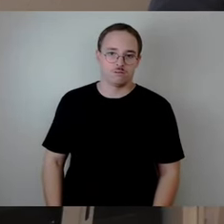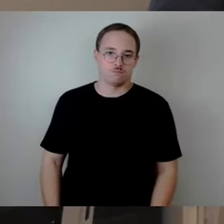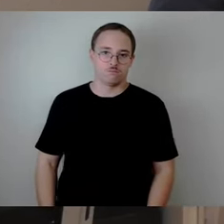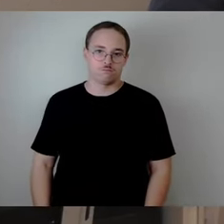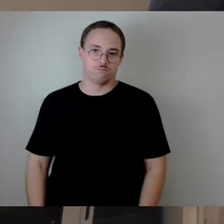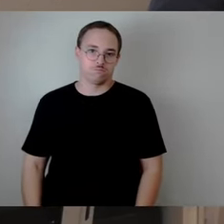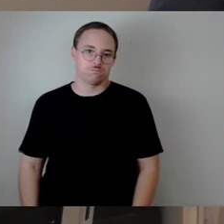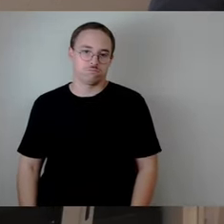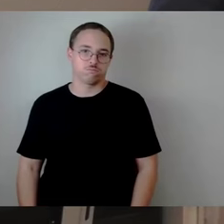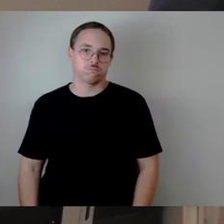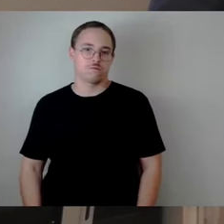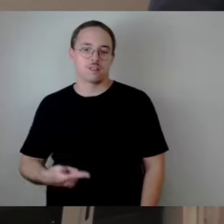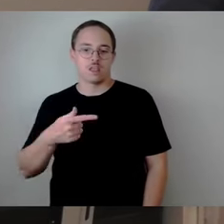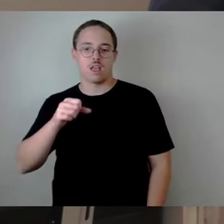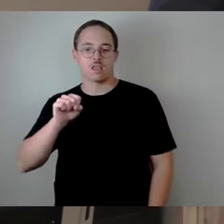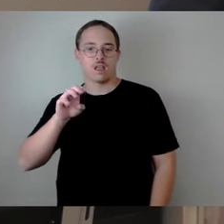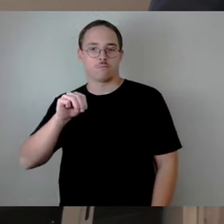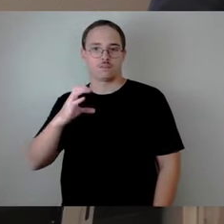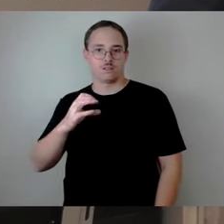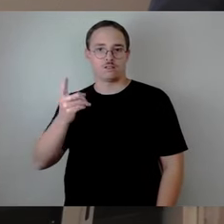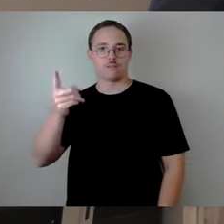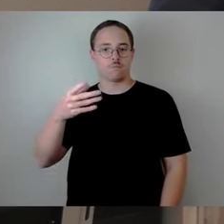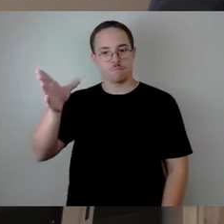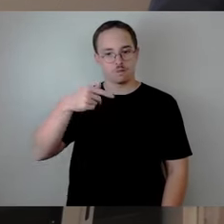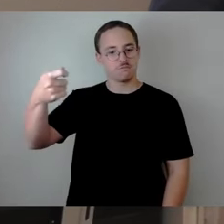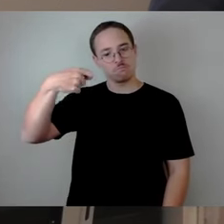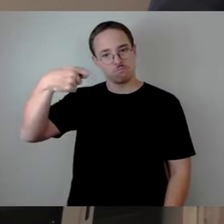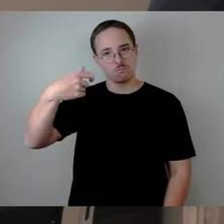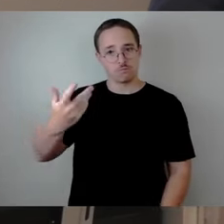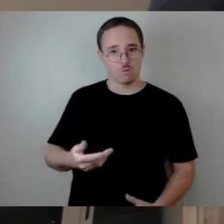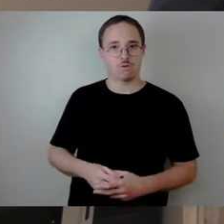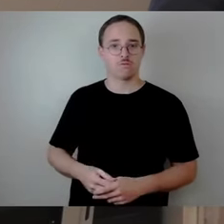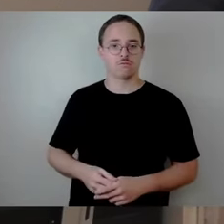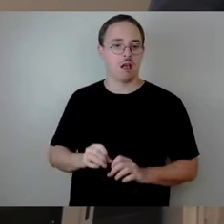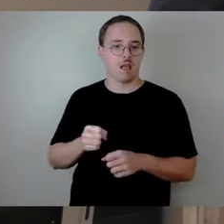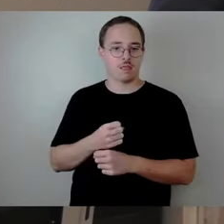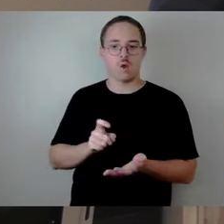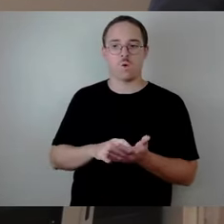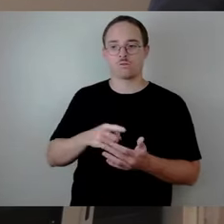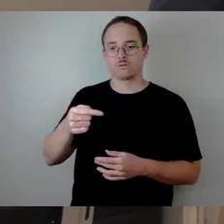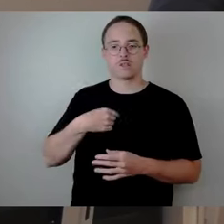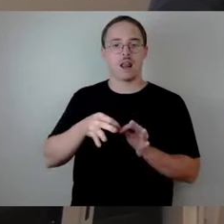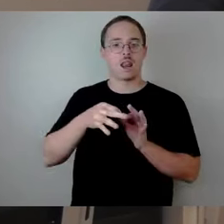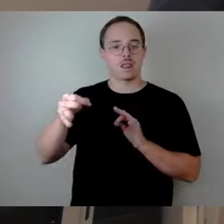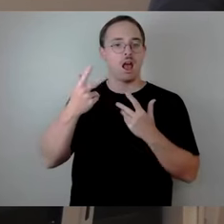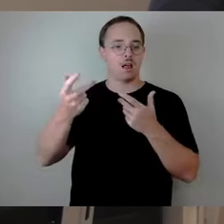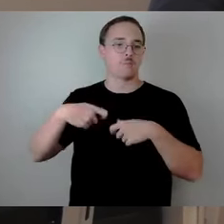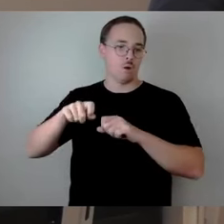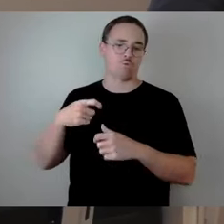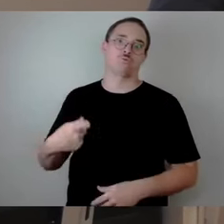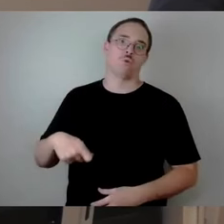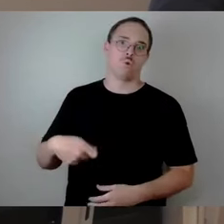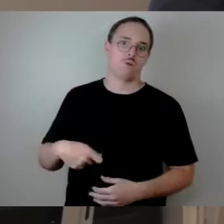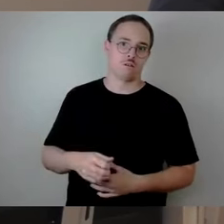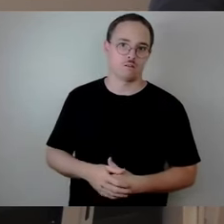TSMC mit Beteiligungen finanziell, wenn wir jetzt die Linie 8 bauen, ja, das ist ganz schön teuer, können wir nicht